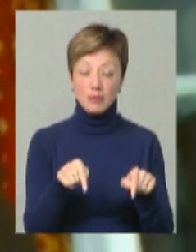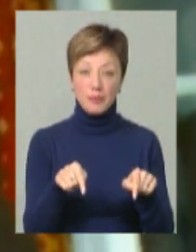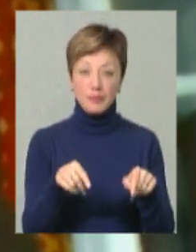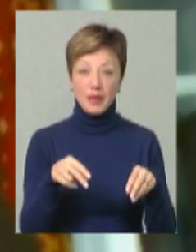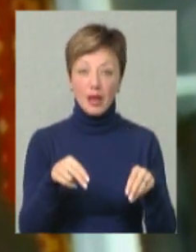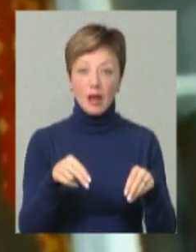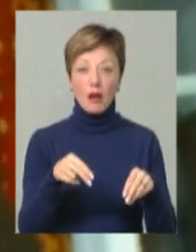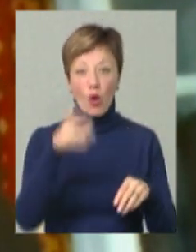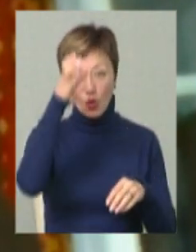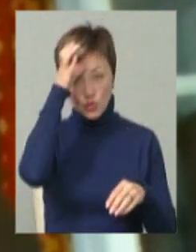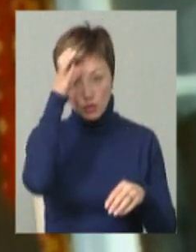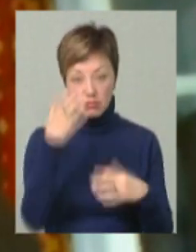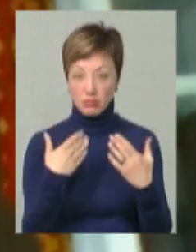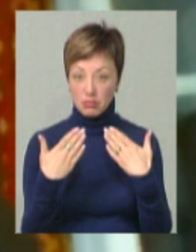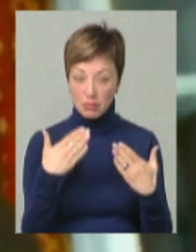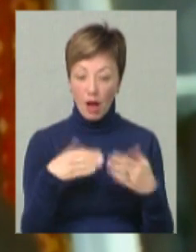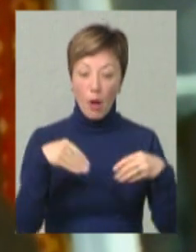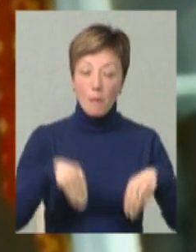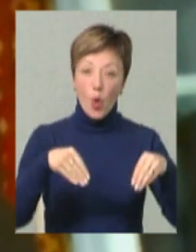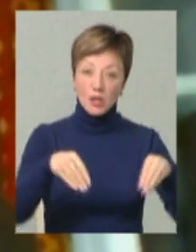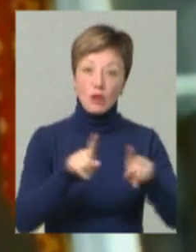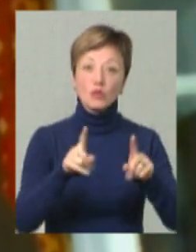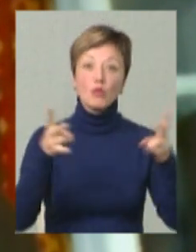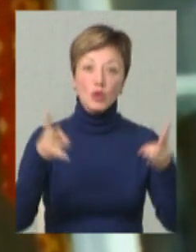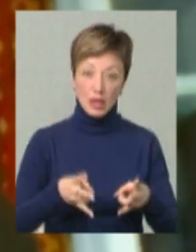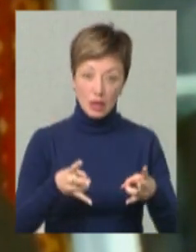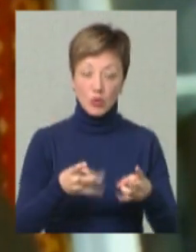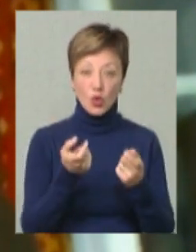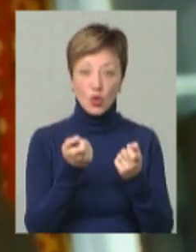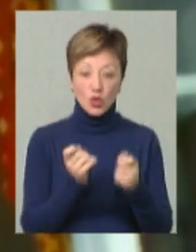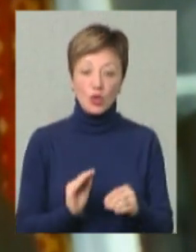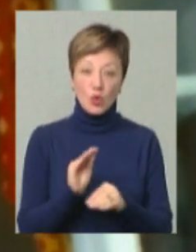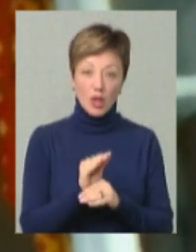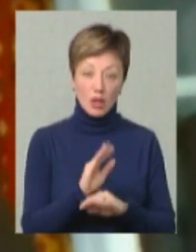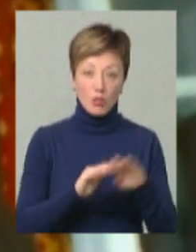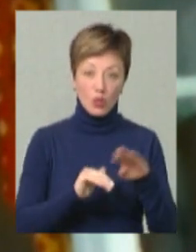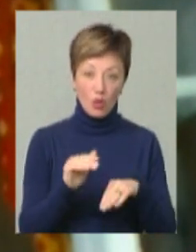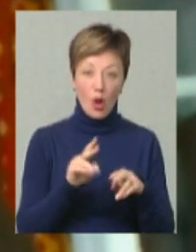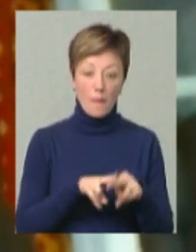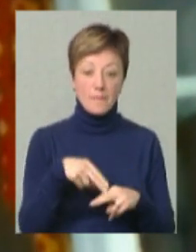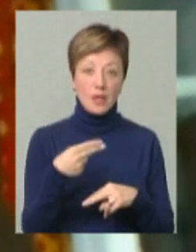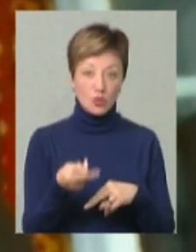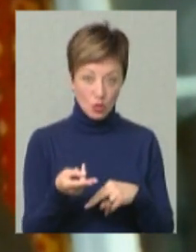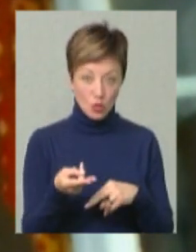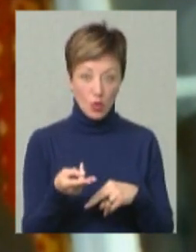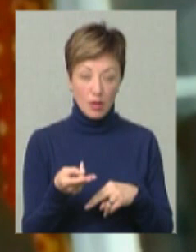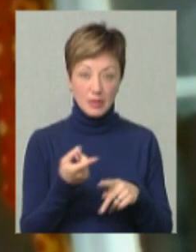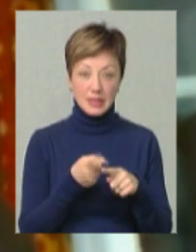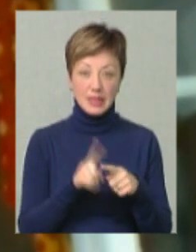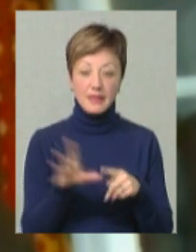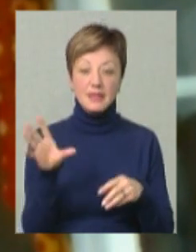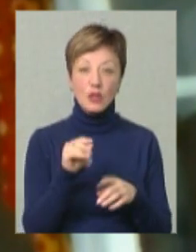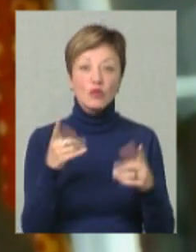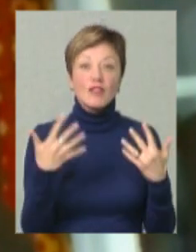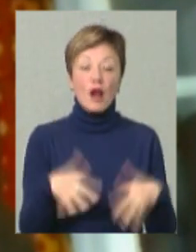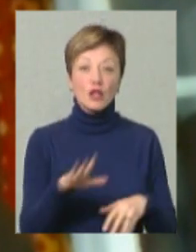головою, посадимо те, що потрібно, та трошки докладемо рук, ми компенсуємо це все,